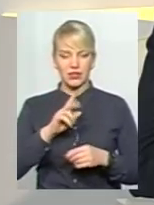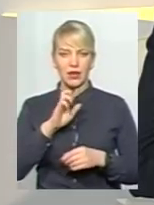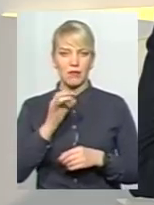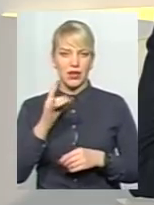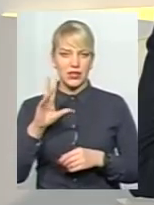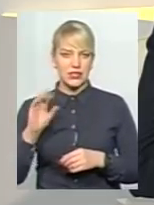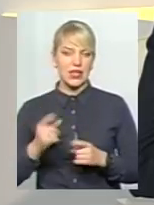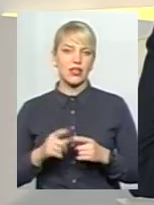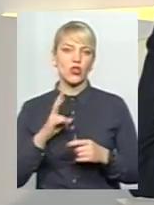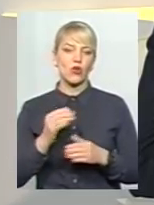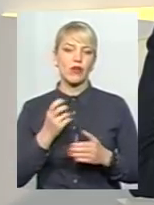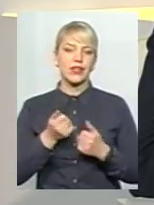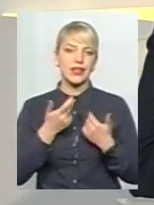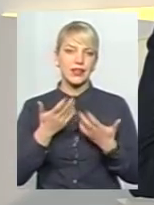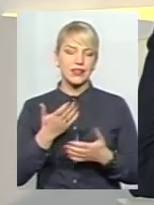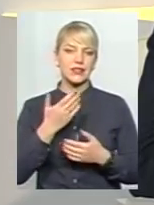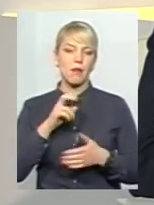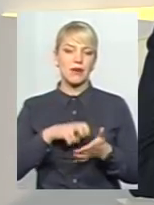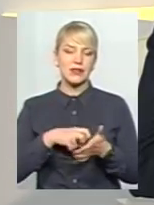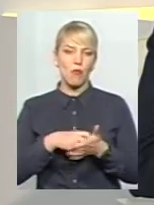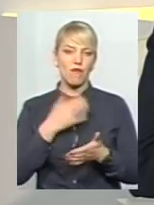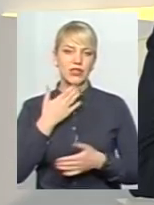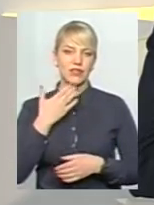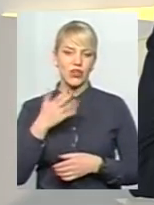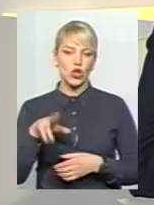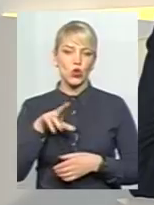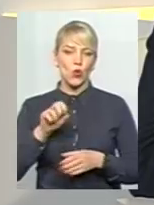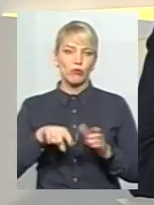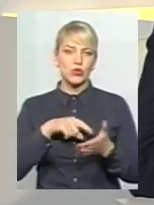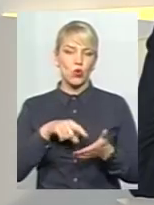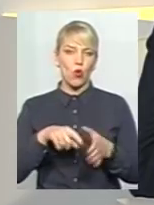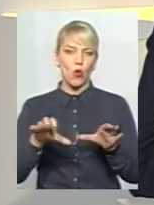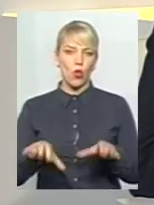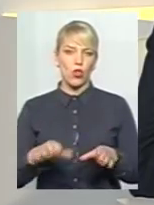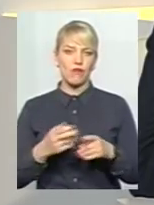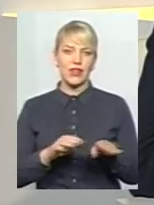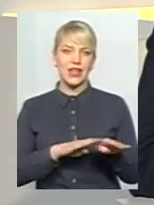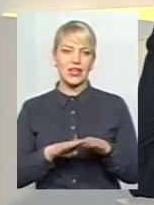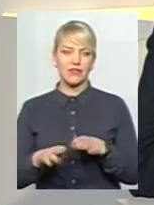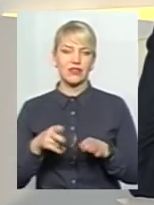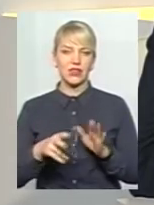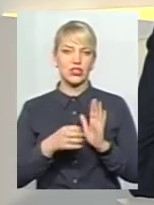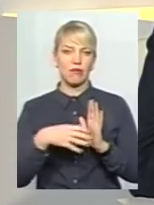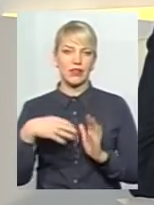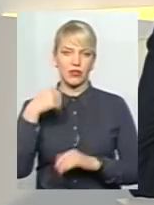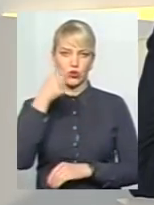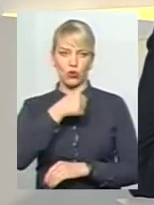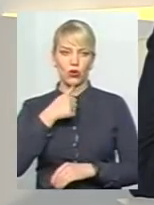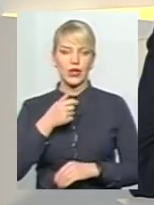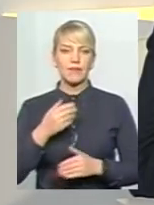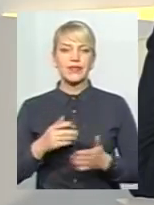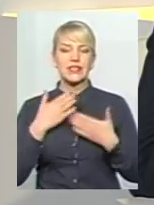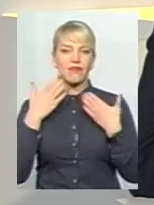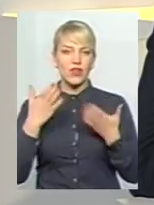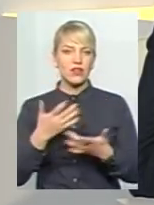письмових змернень до Хмельницького міського голови вже фактично на рівні усього 2015 року. Звернення